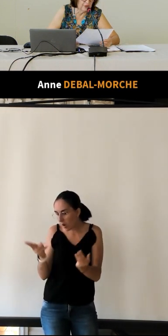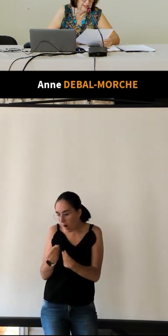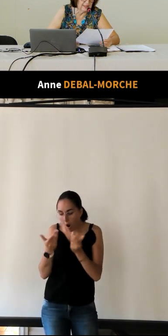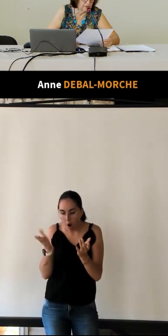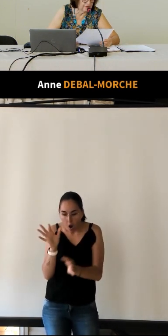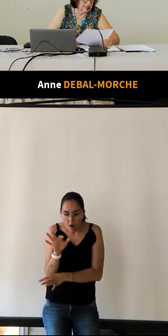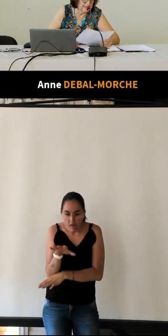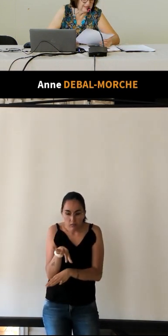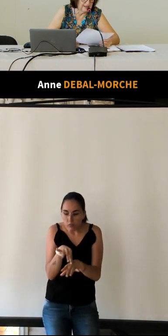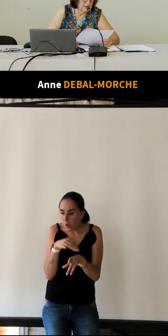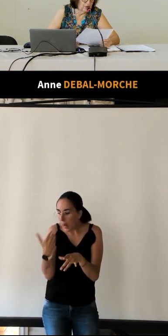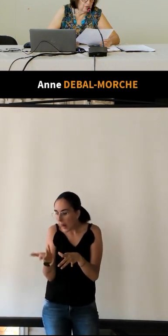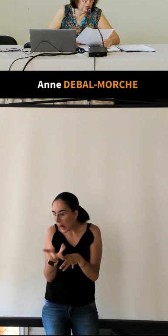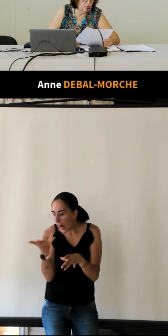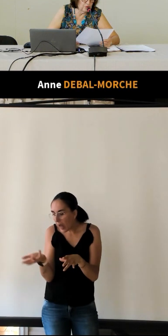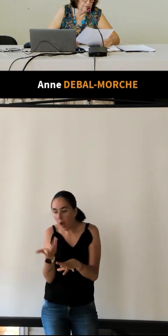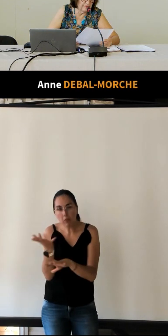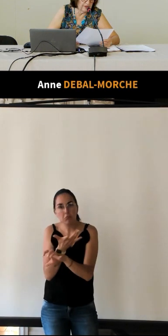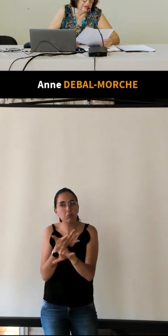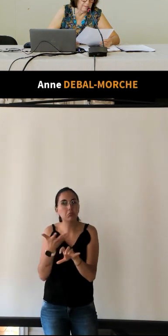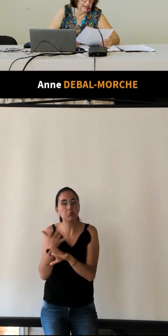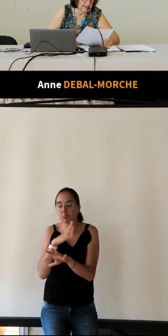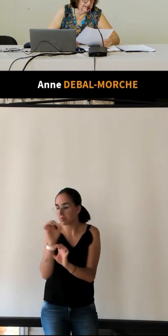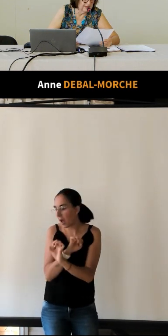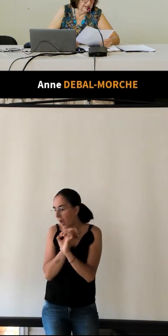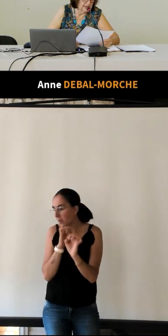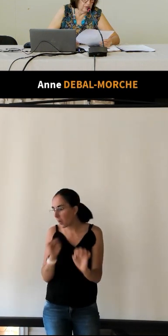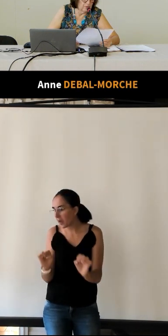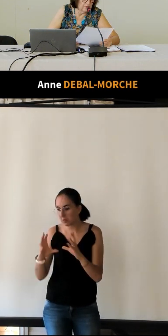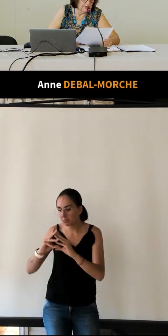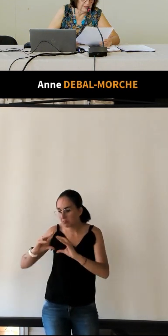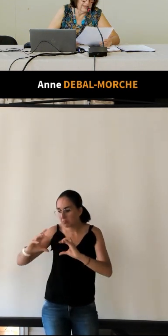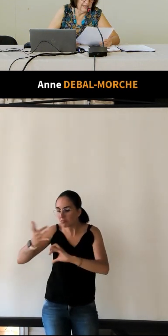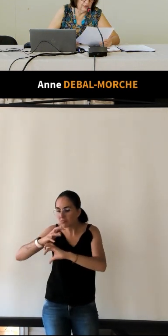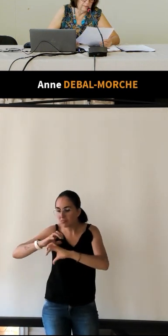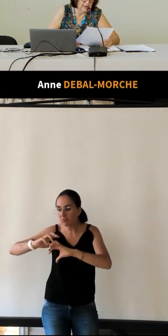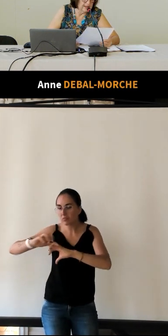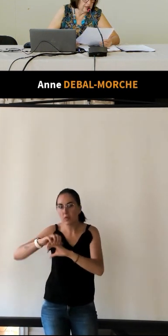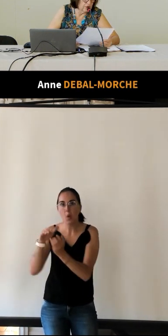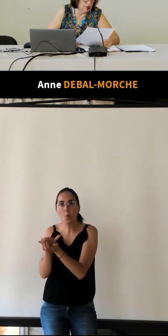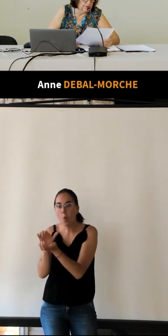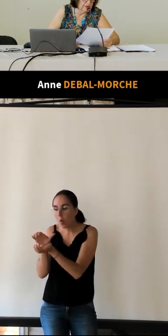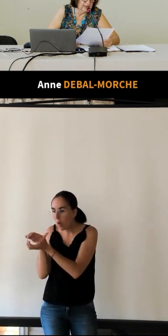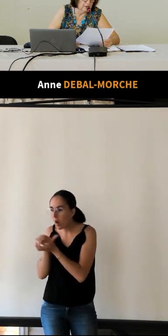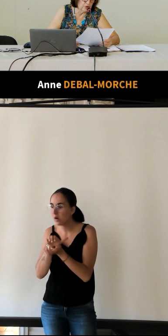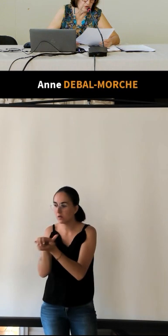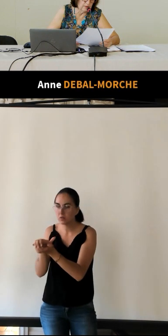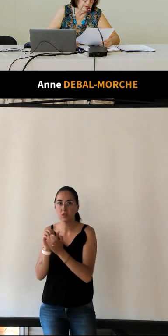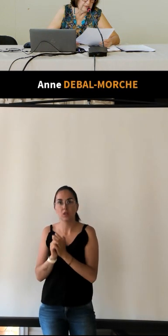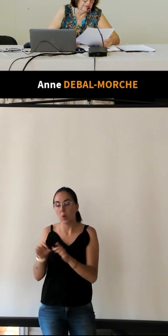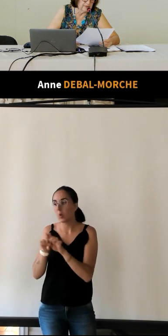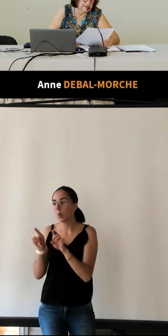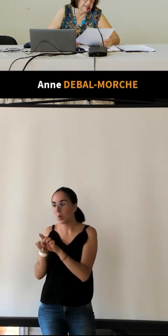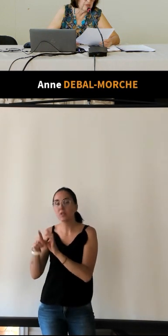alluré des crevisses de goujons frits en pâte et de moule qu'accompagne un clôt chevrier roche